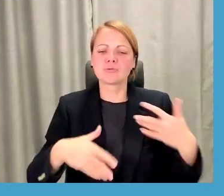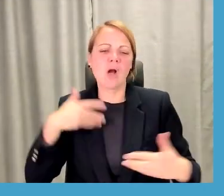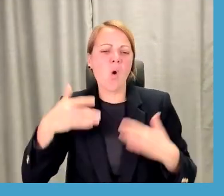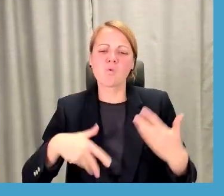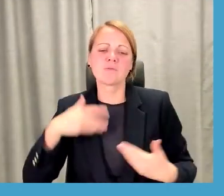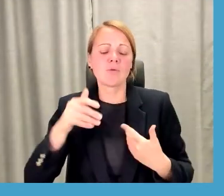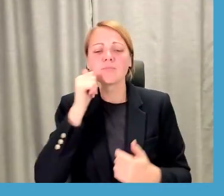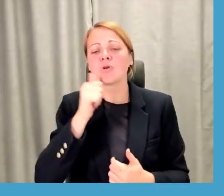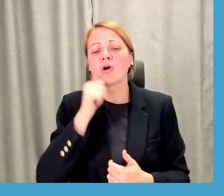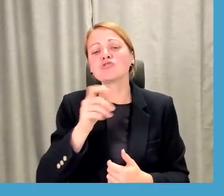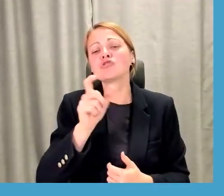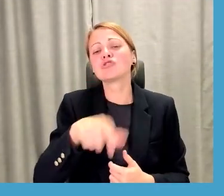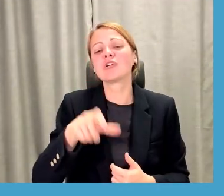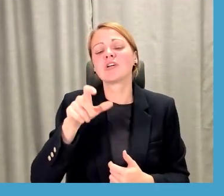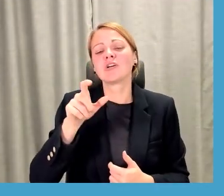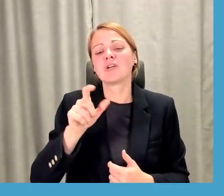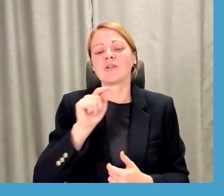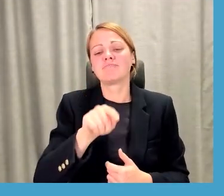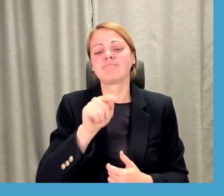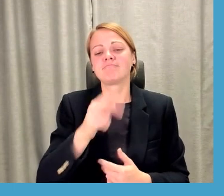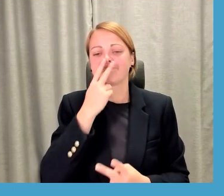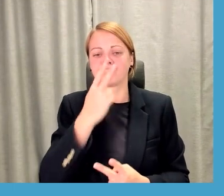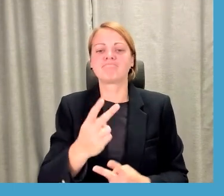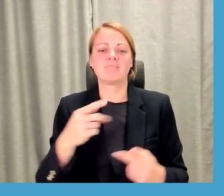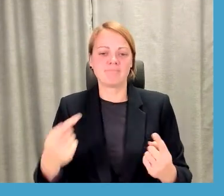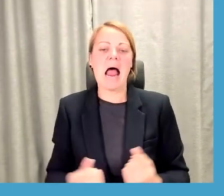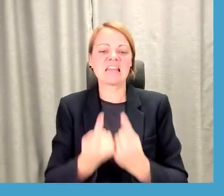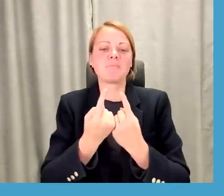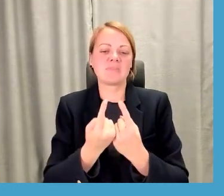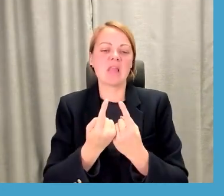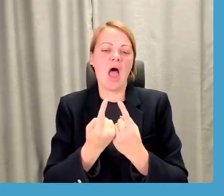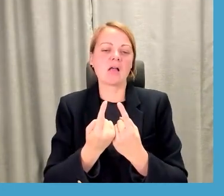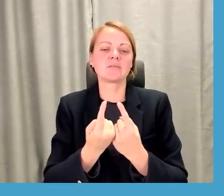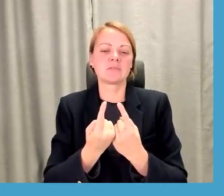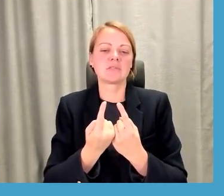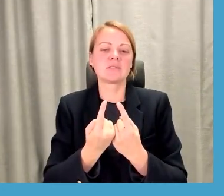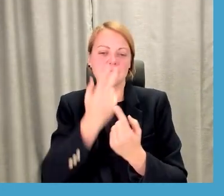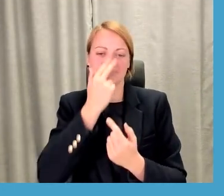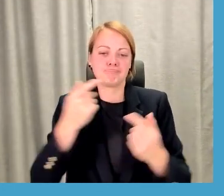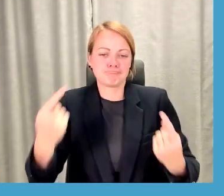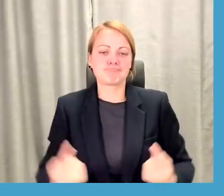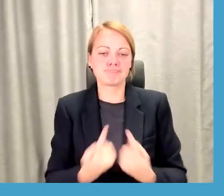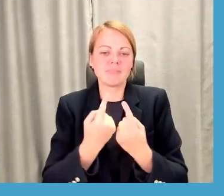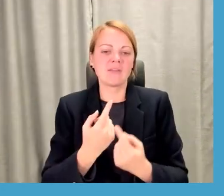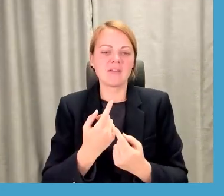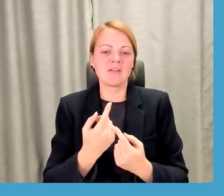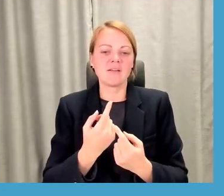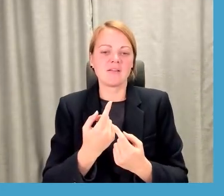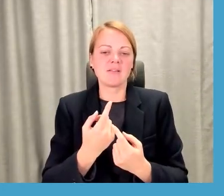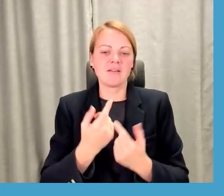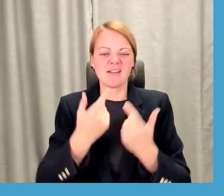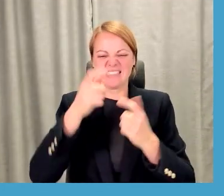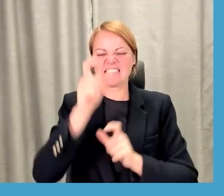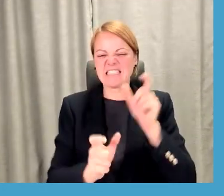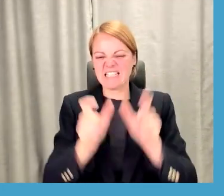par to, ka ir jāatpējās, jo tieši adaptācija ir viena no, kā saka, gan bioloģiskas sugas,